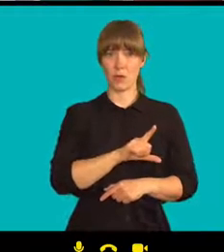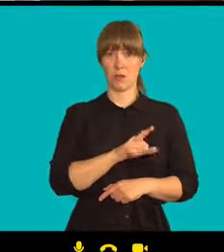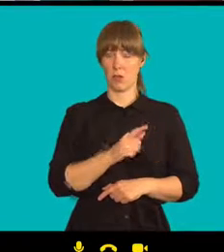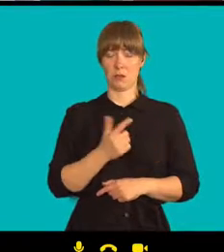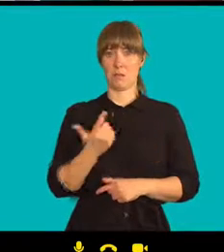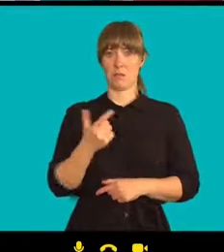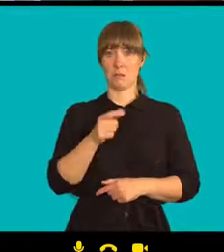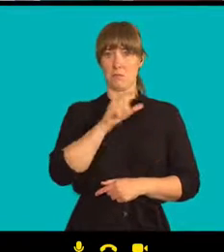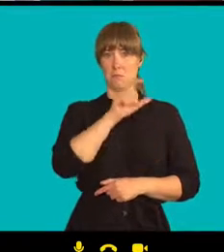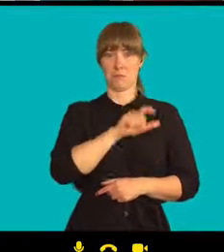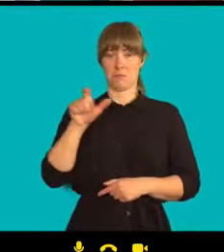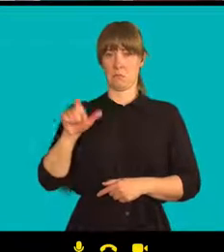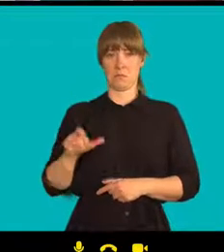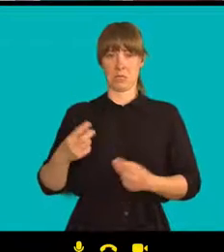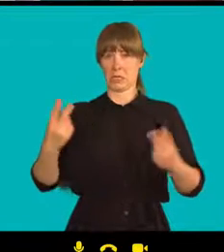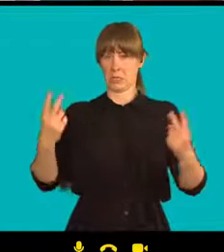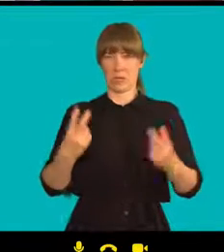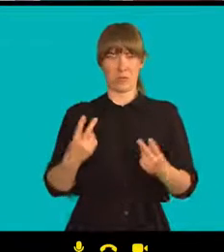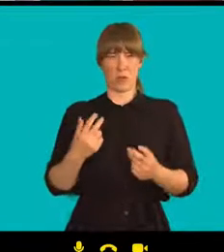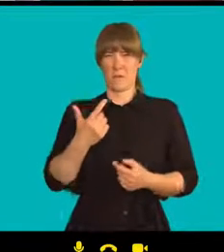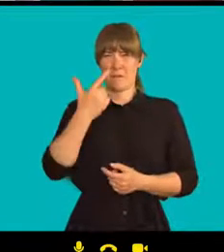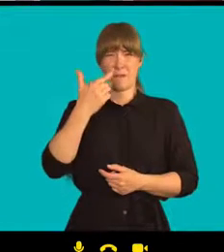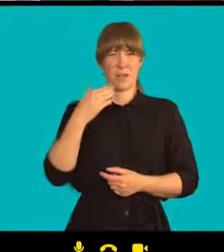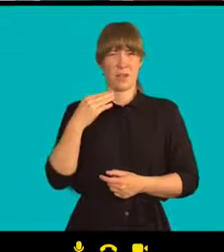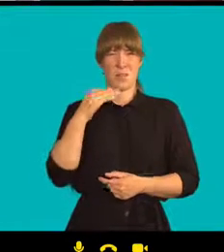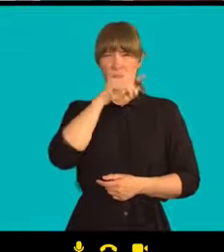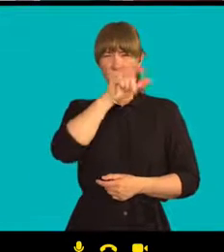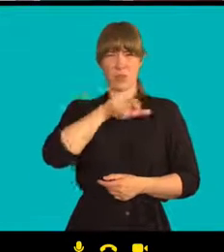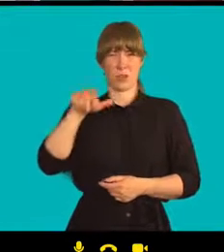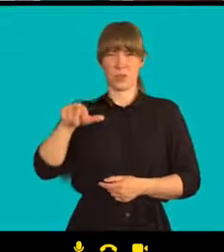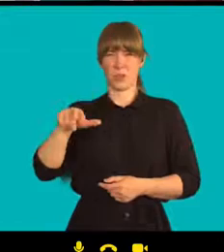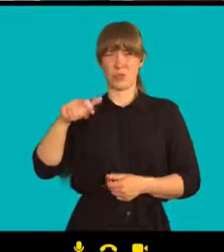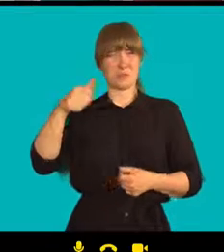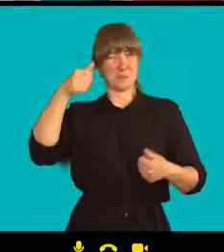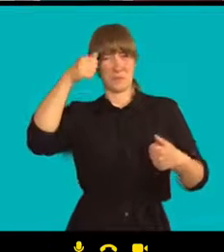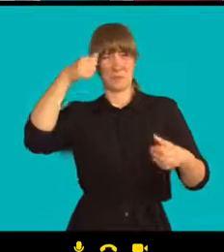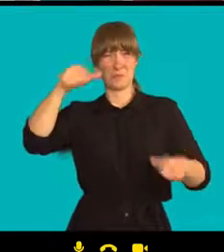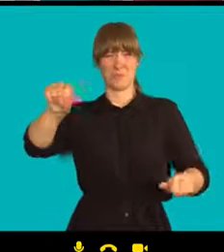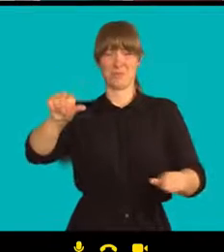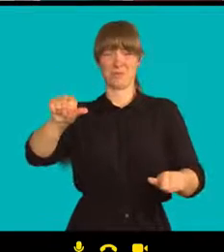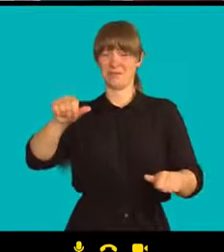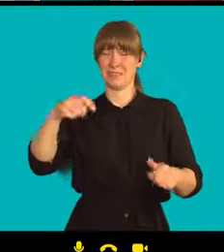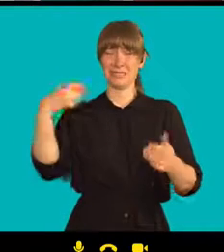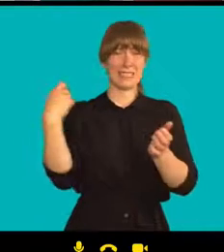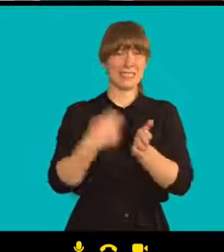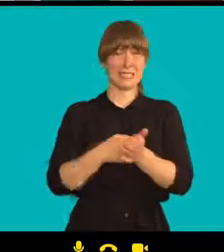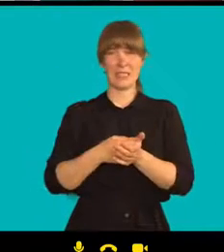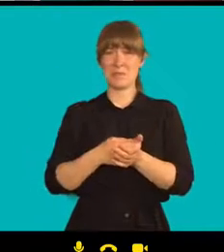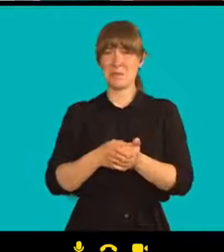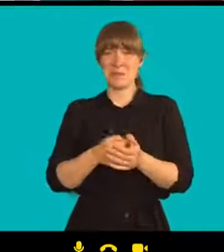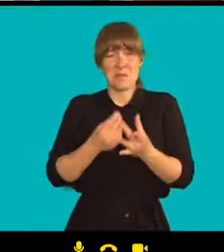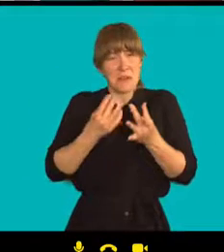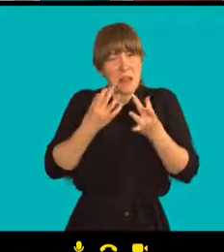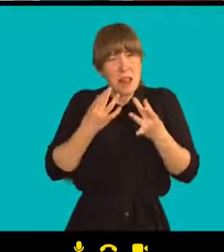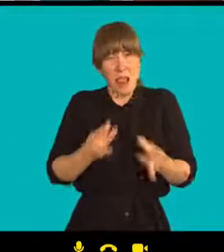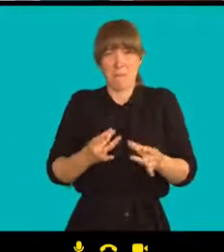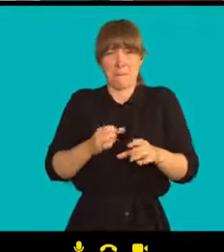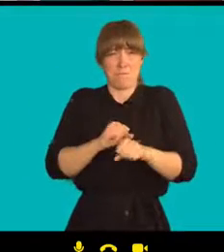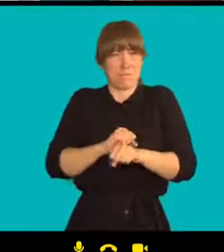podivíni, kteří nechtějí